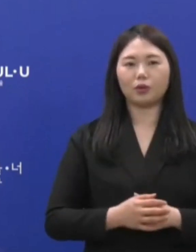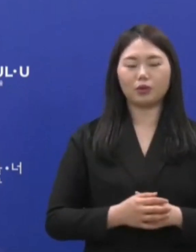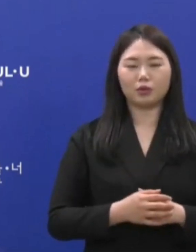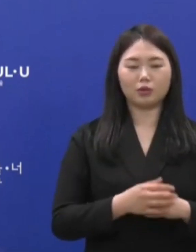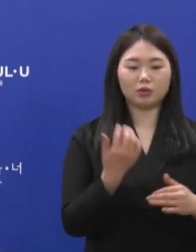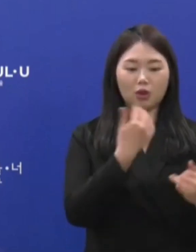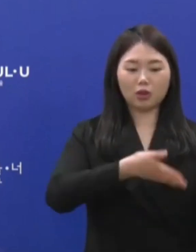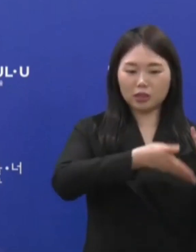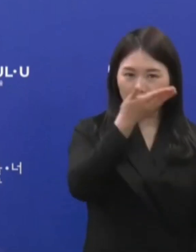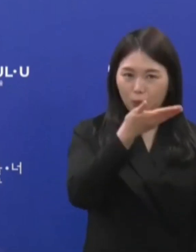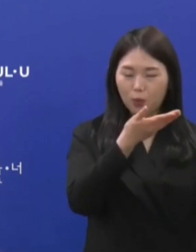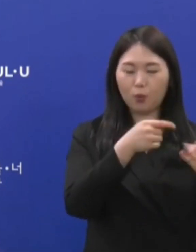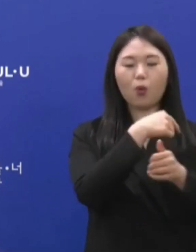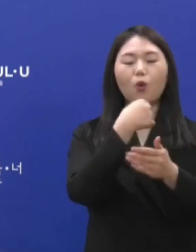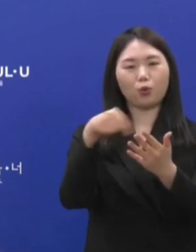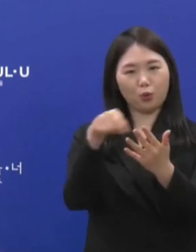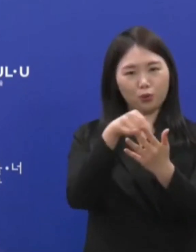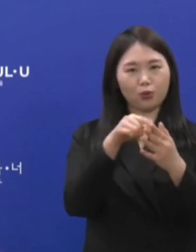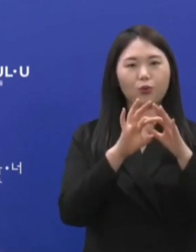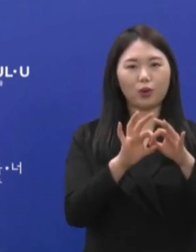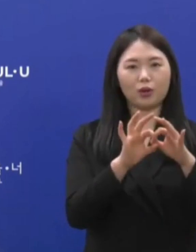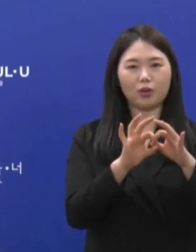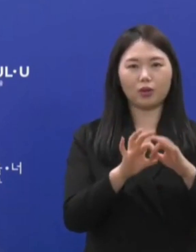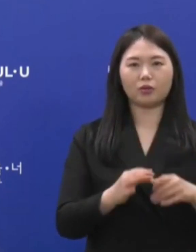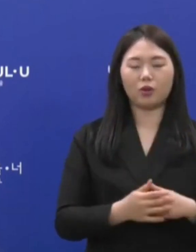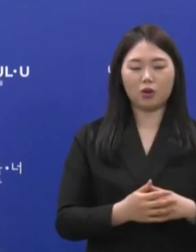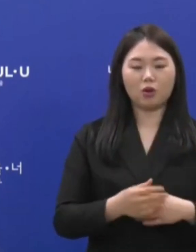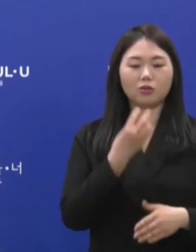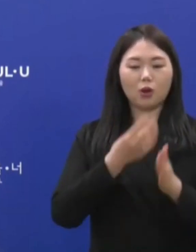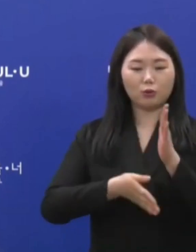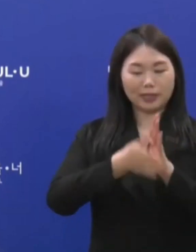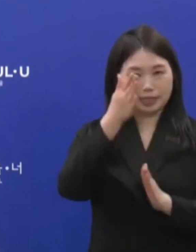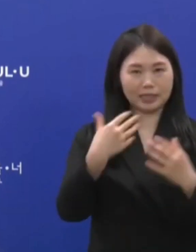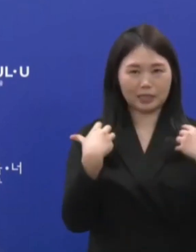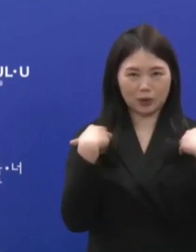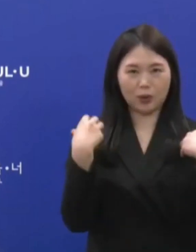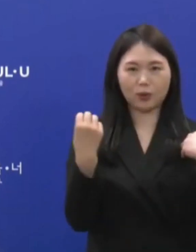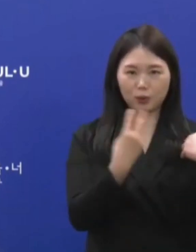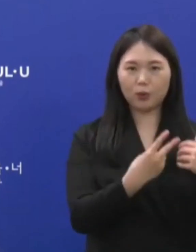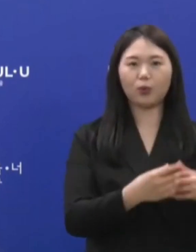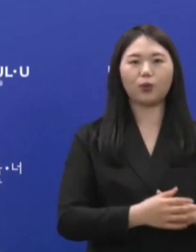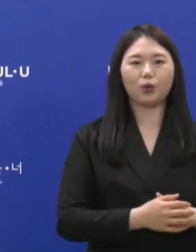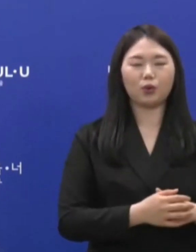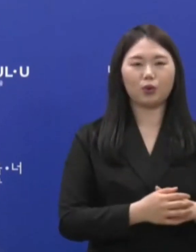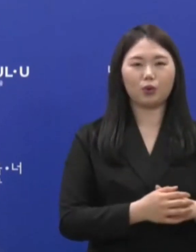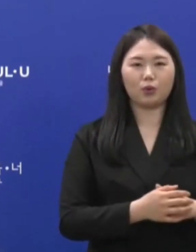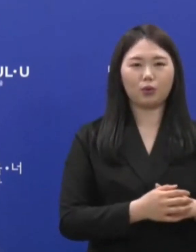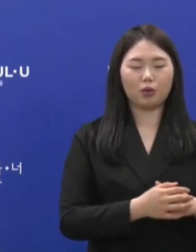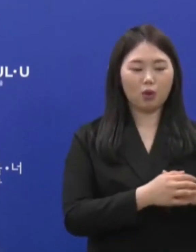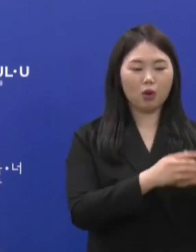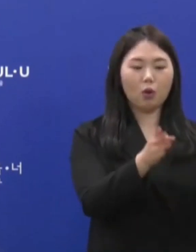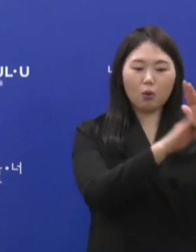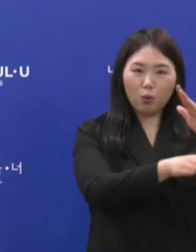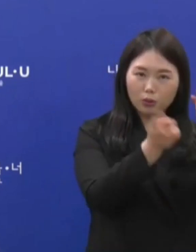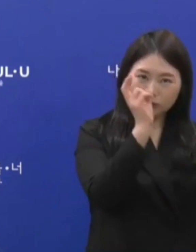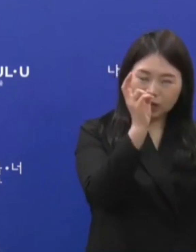성폭력 교육과 관련해서도 서울시청 본청뿐 아니라 본부 및 사업소 그리고 공사와 공단은 물론